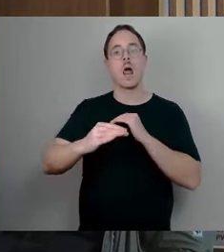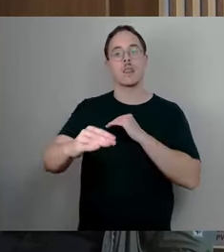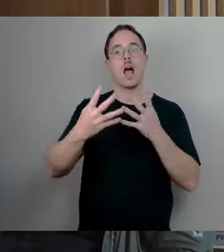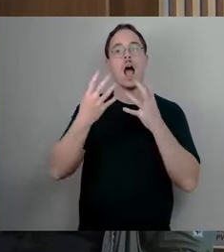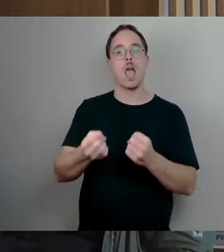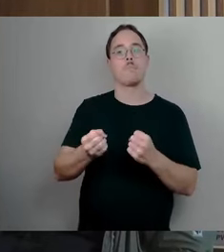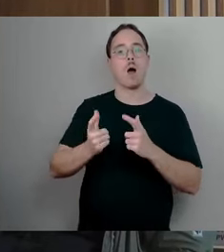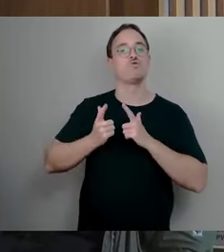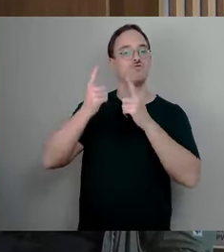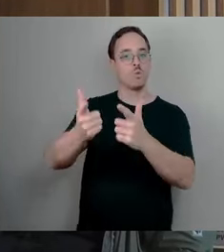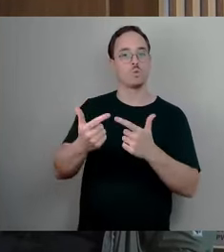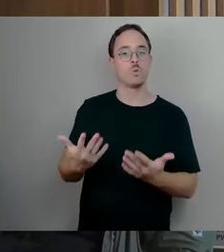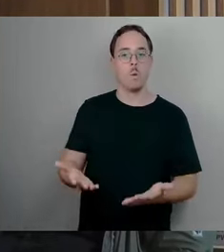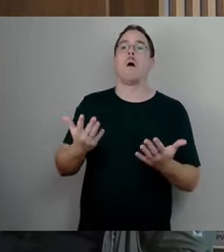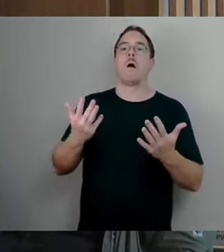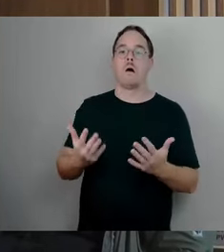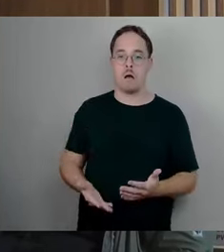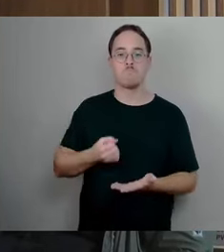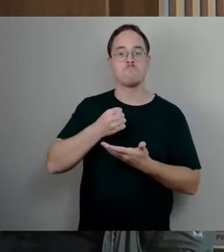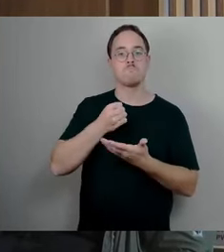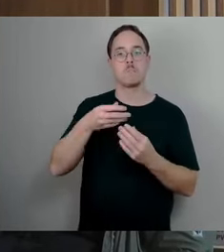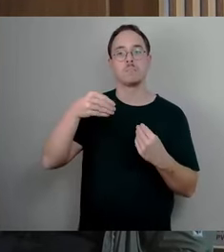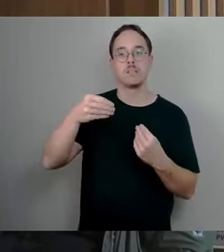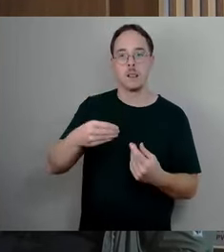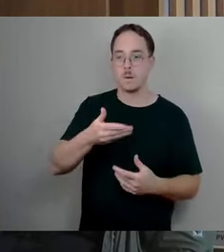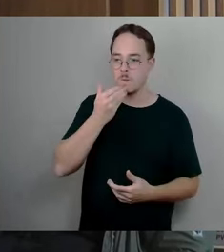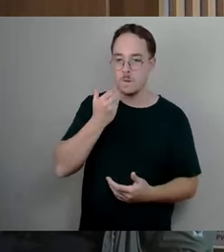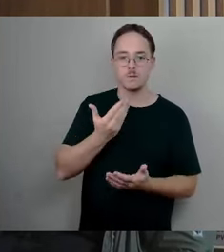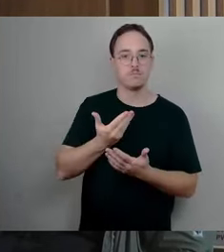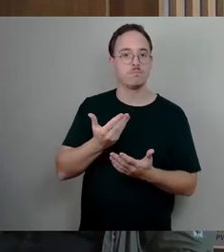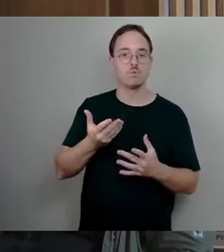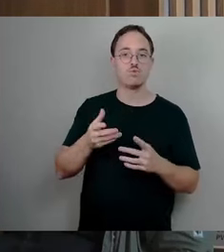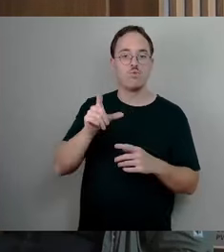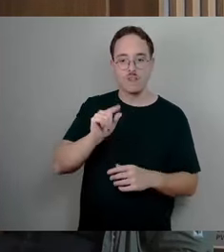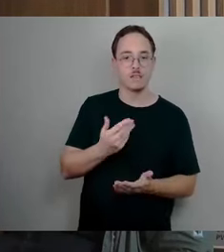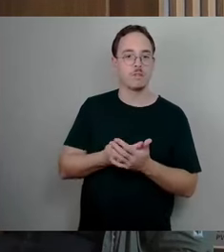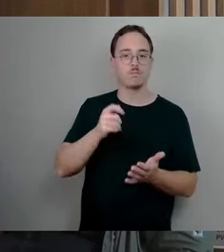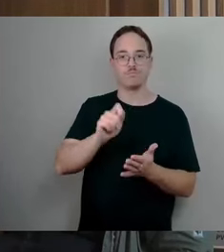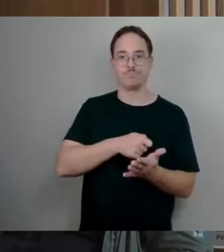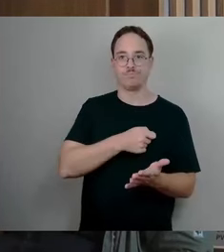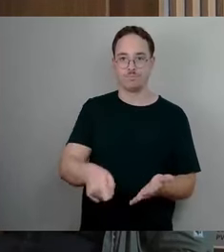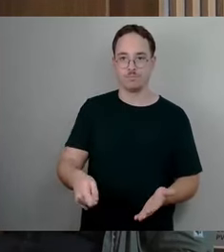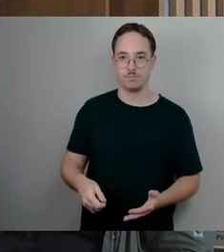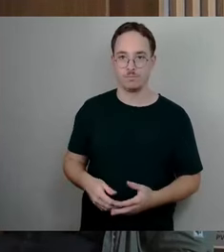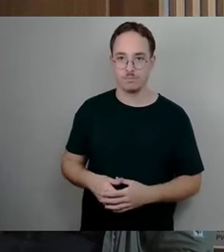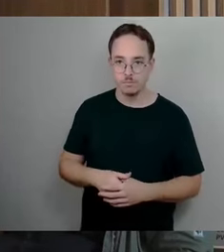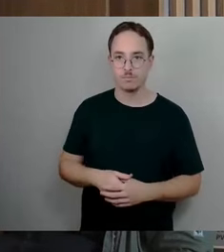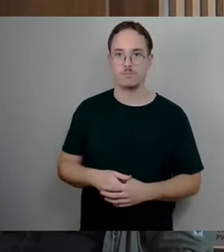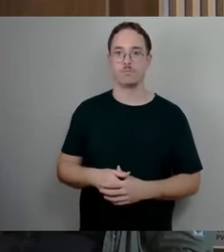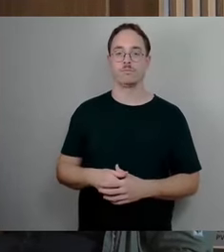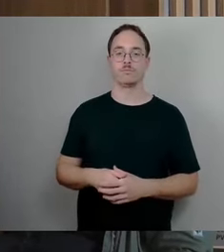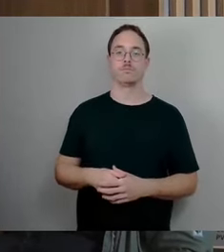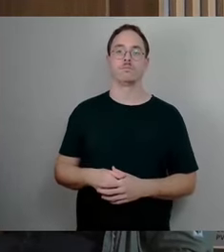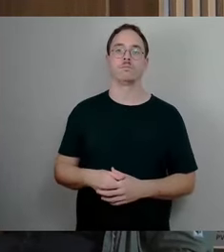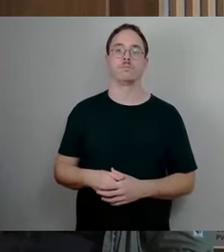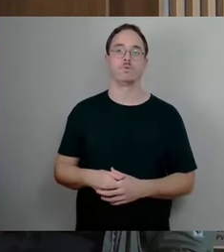betrifft auch das wöchentliche Projekt Kubik, also die kulturelle Bildung in der Kita und dort haben die Eltern, beziehungsweise der Förderverein angeboten, sie würden das Spenden